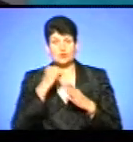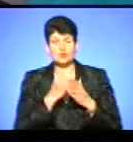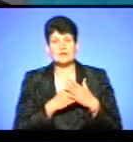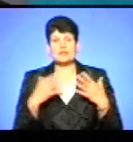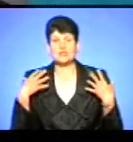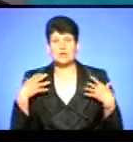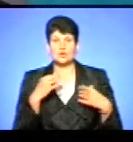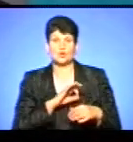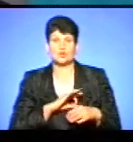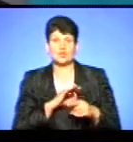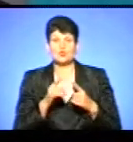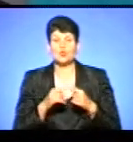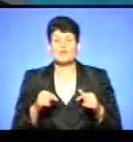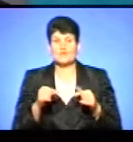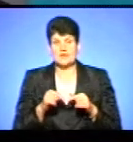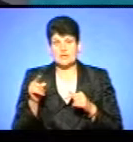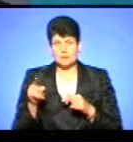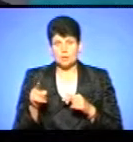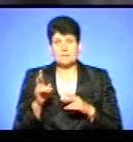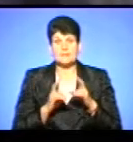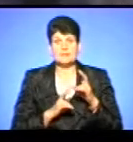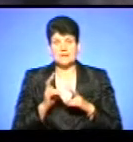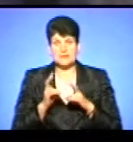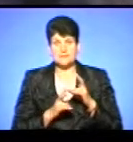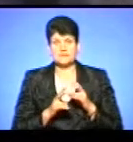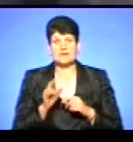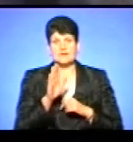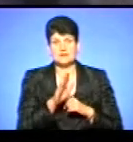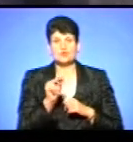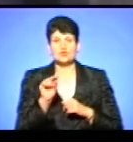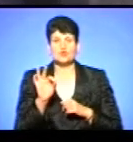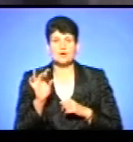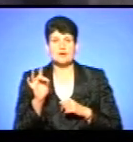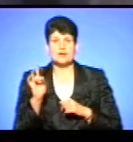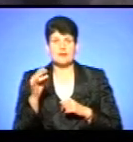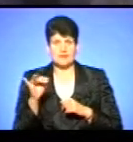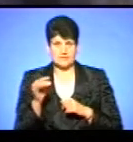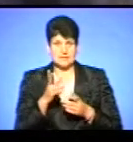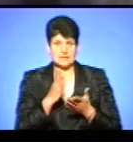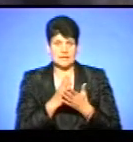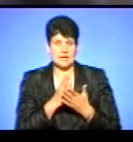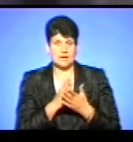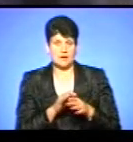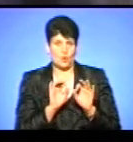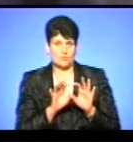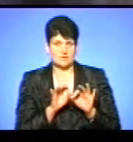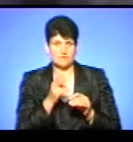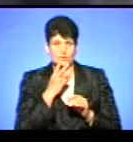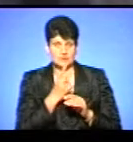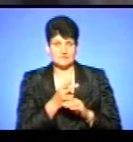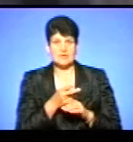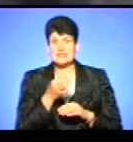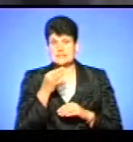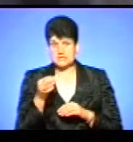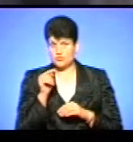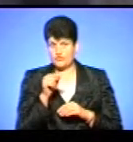начальником юридичного відділу комунального підприємства Василем Чорненьким. В нас є його коментар, зараз ми його подивимося, але наперед скажу,